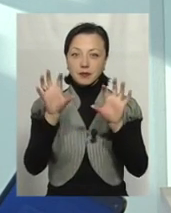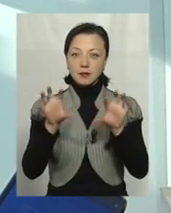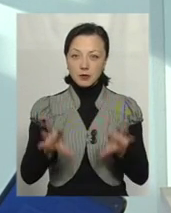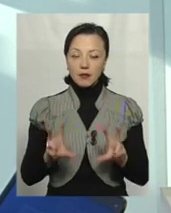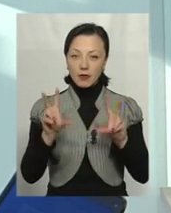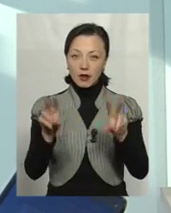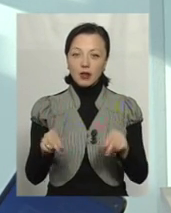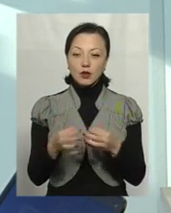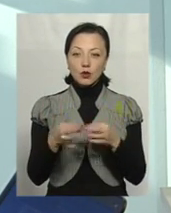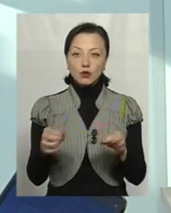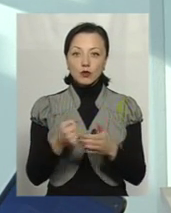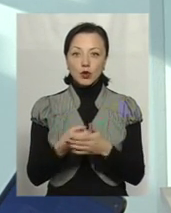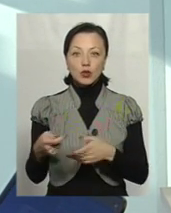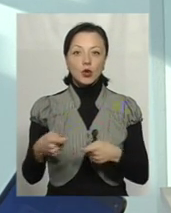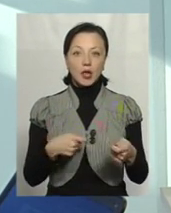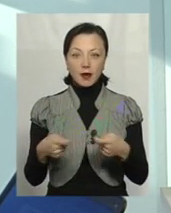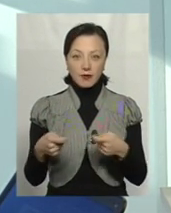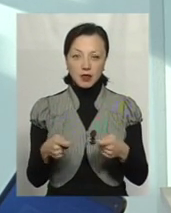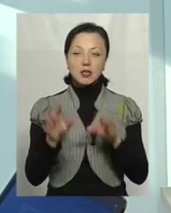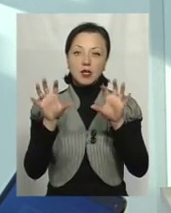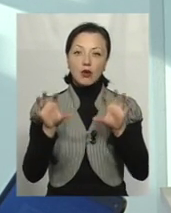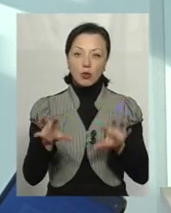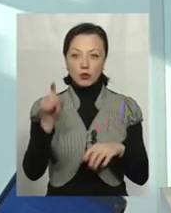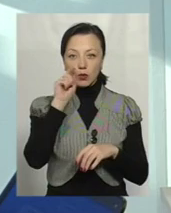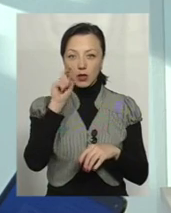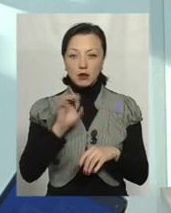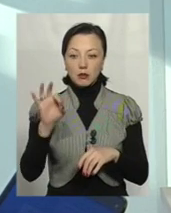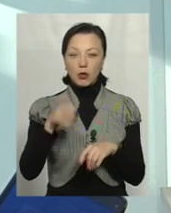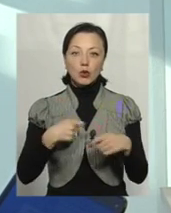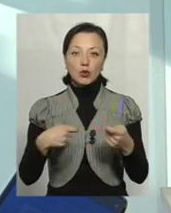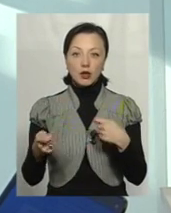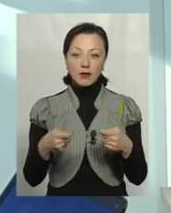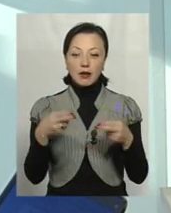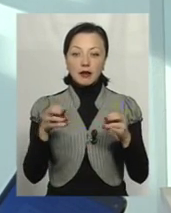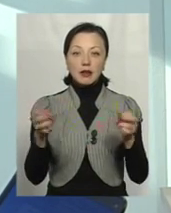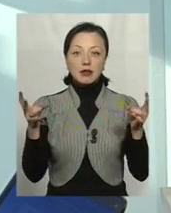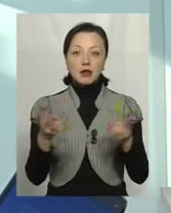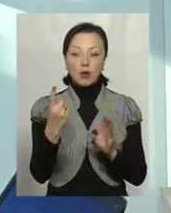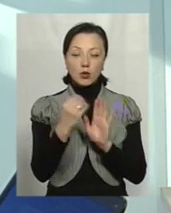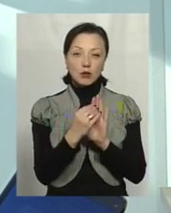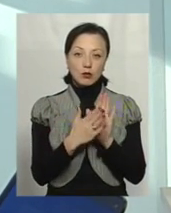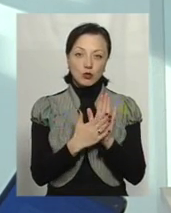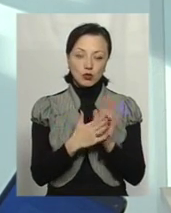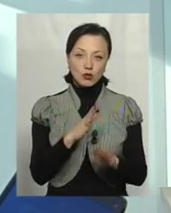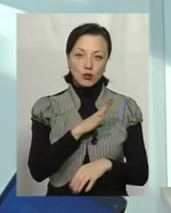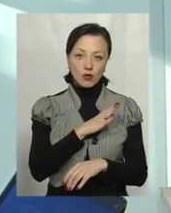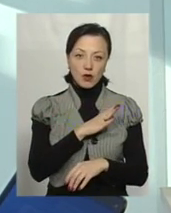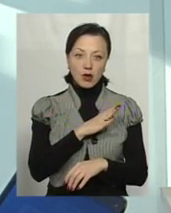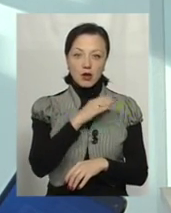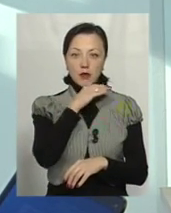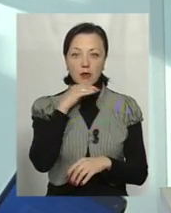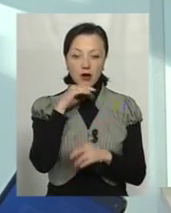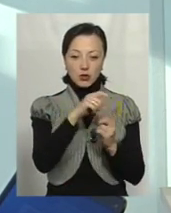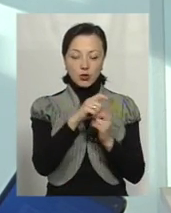гарантія доступу до торгівлі. Закон України про торгівлю. Де треба тільки один пункт, щоб був. Багато